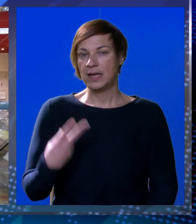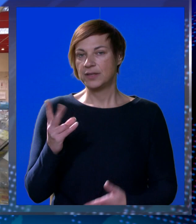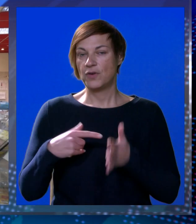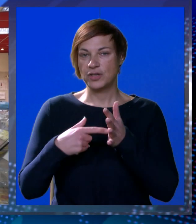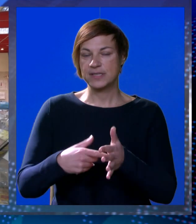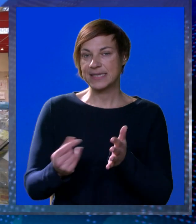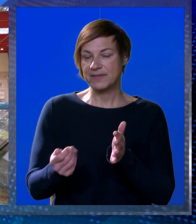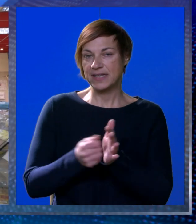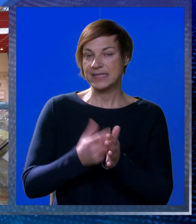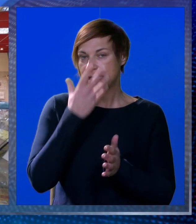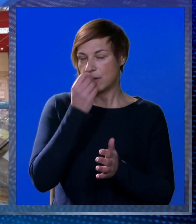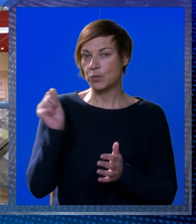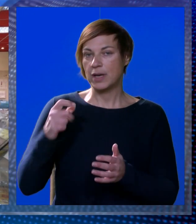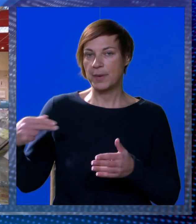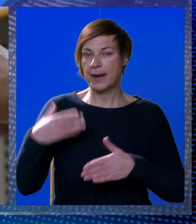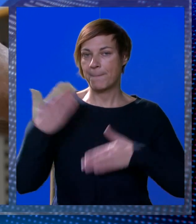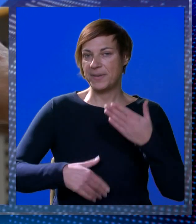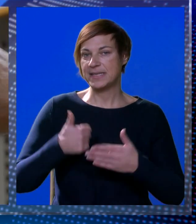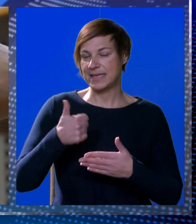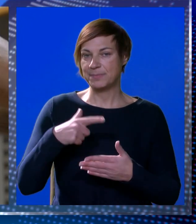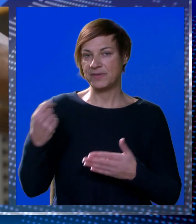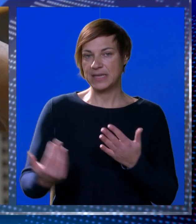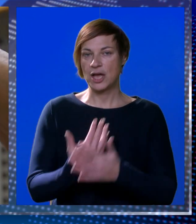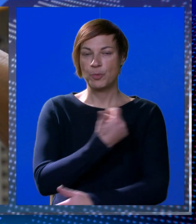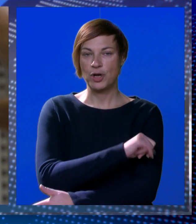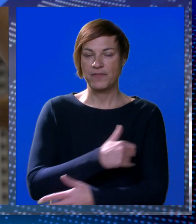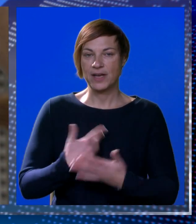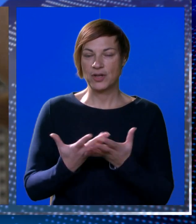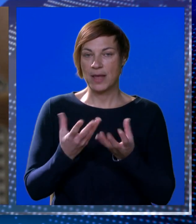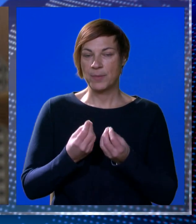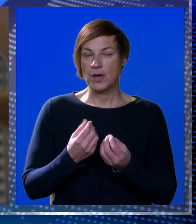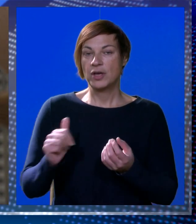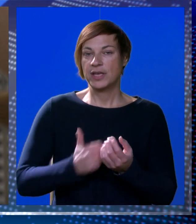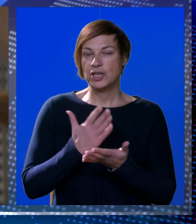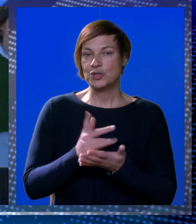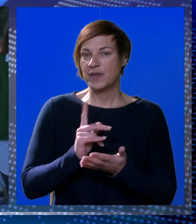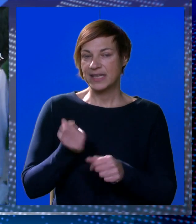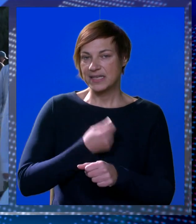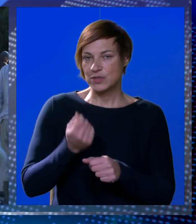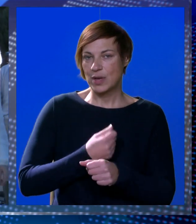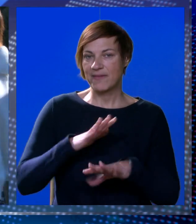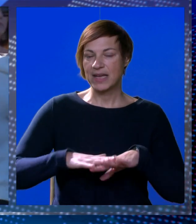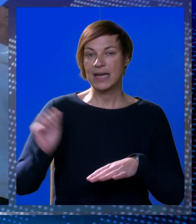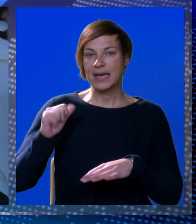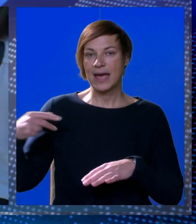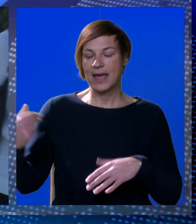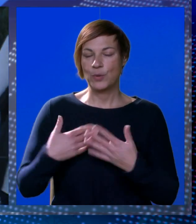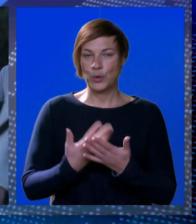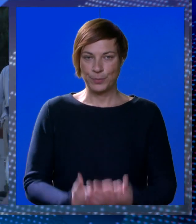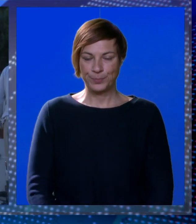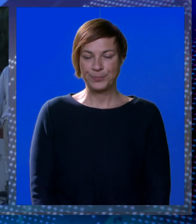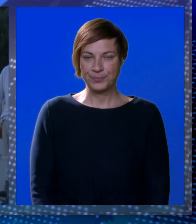Dvojno iskazivanje cijena u kunama i eurima prestaje s prvim danom nove godine. Mnogi se još uvijek nisu navikli na euro.